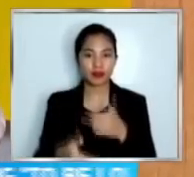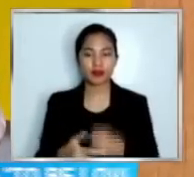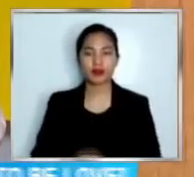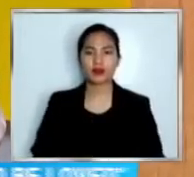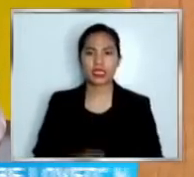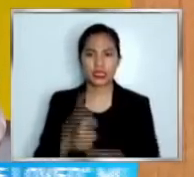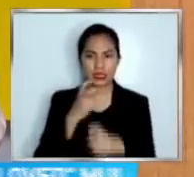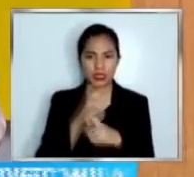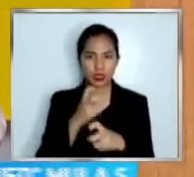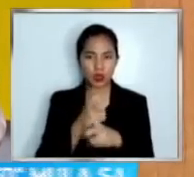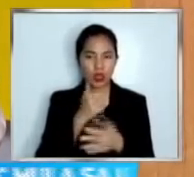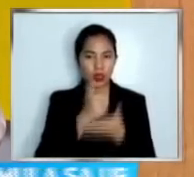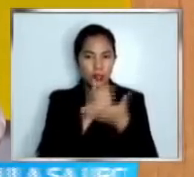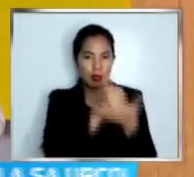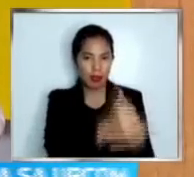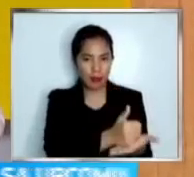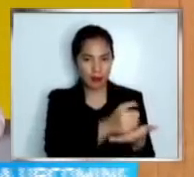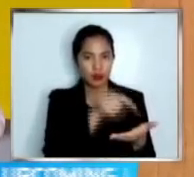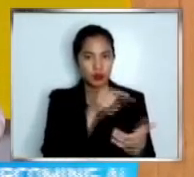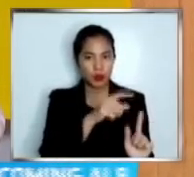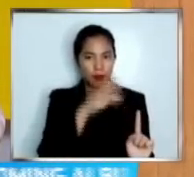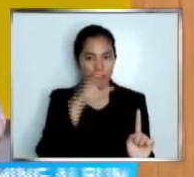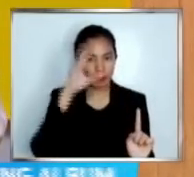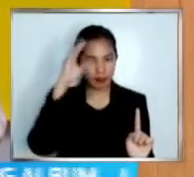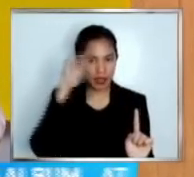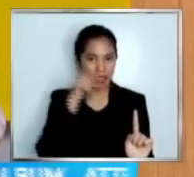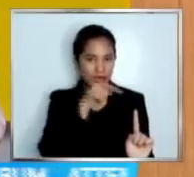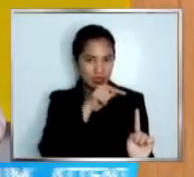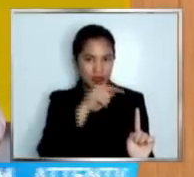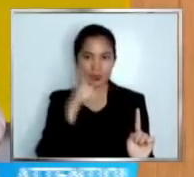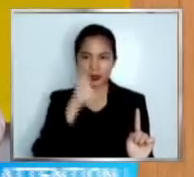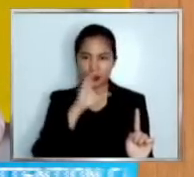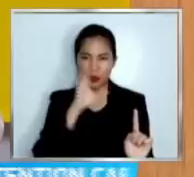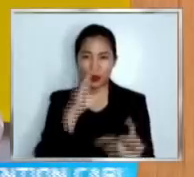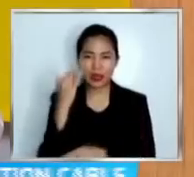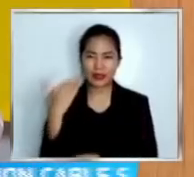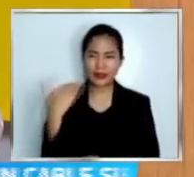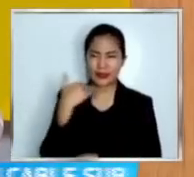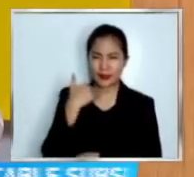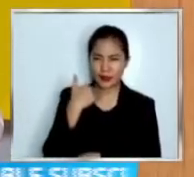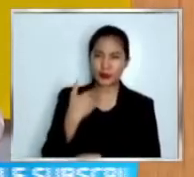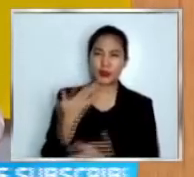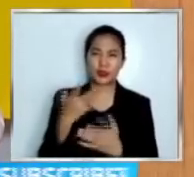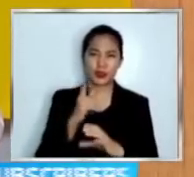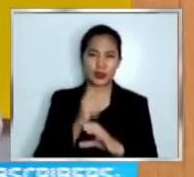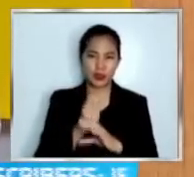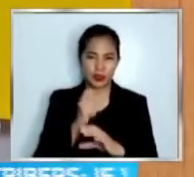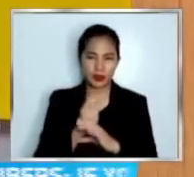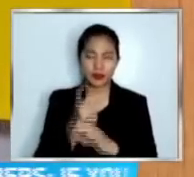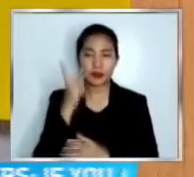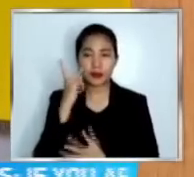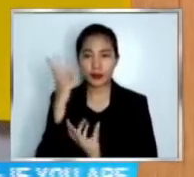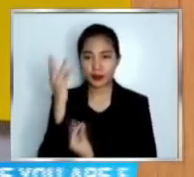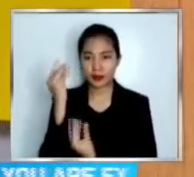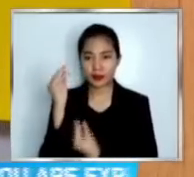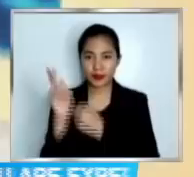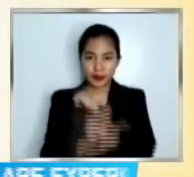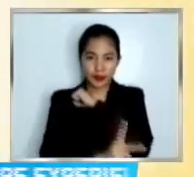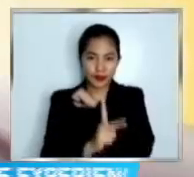Cebu mula sa pagkakaipit sa minamanehon niyang truck yan ang balitang probinsya hatid ni James Agustin